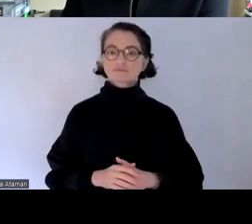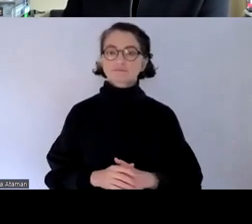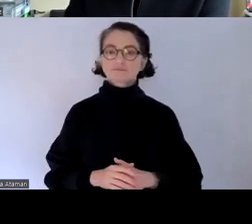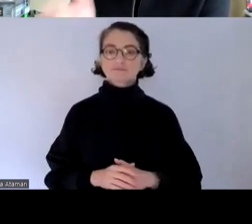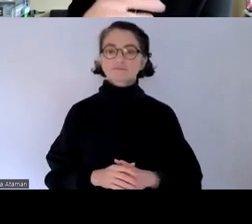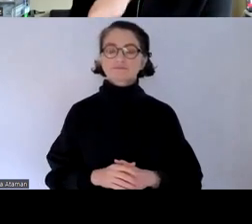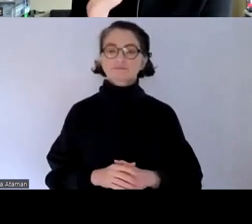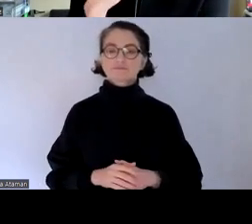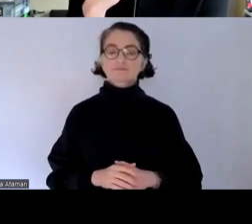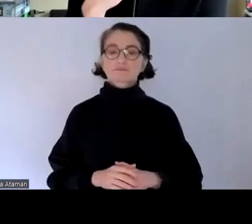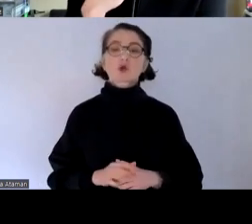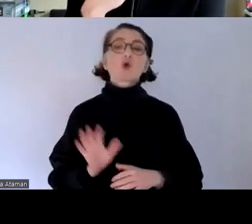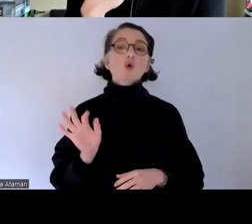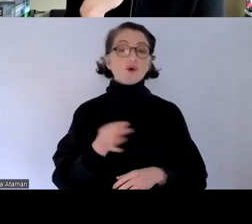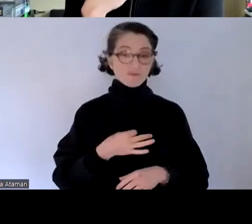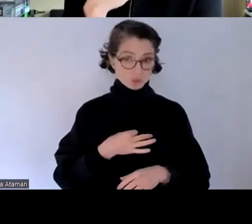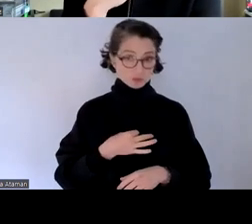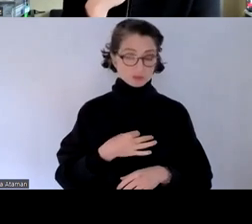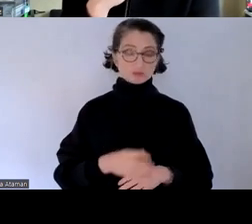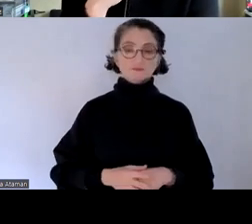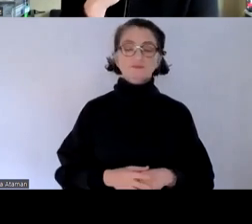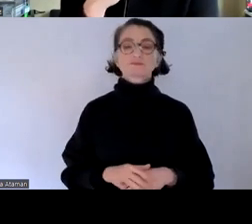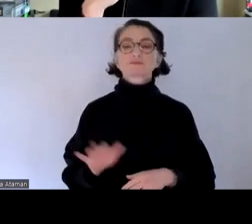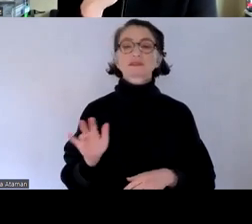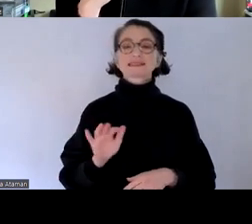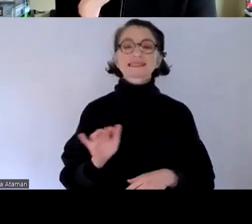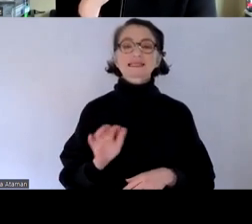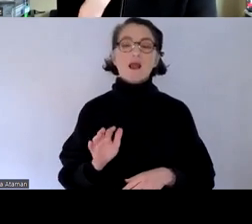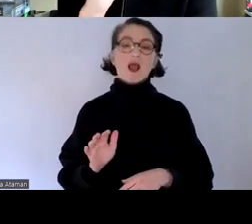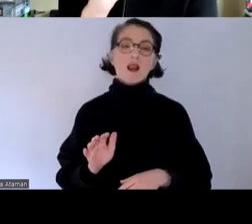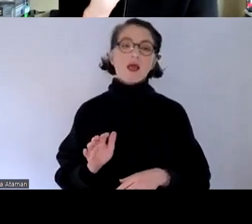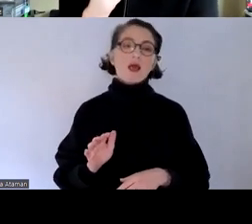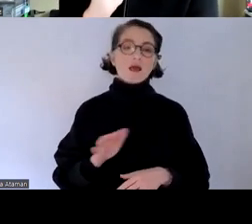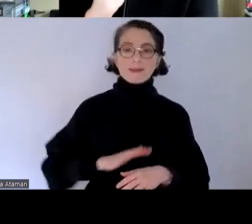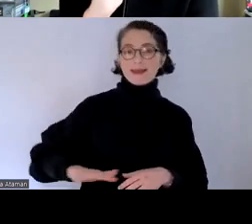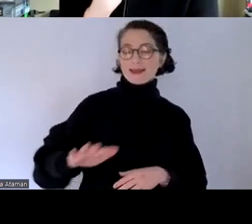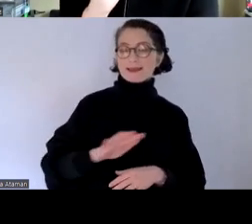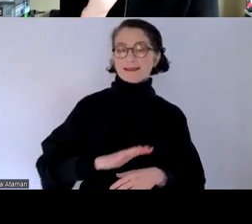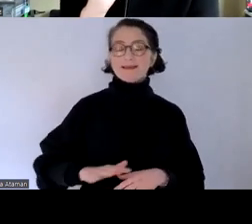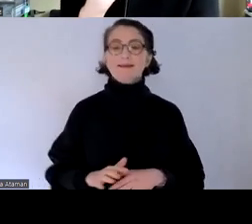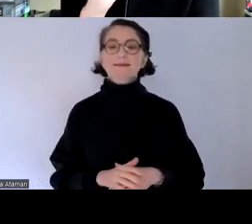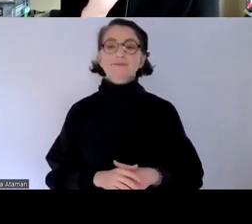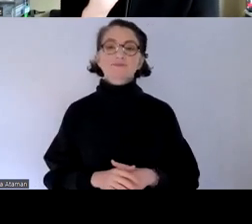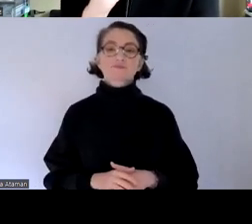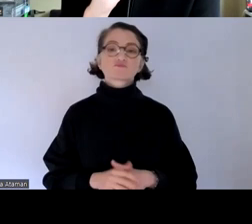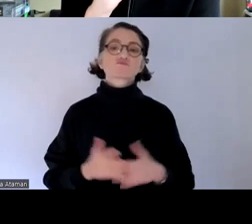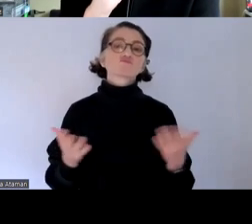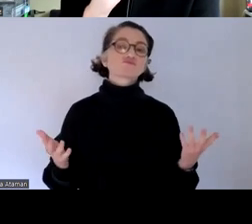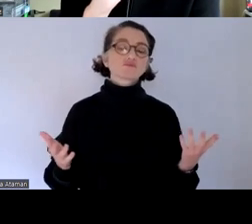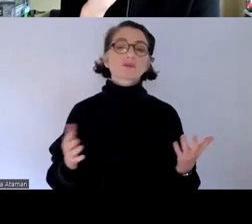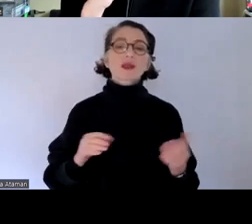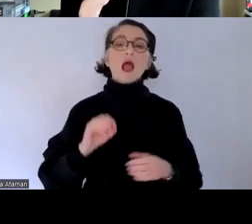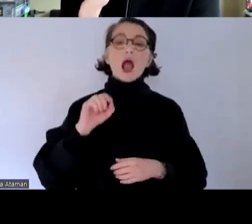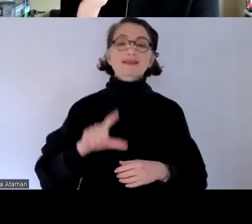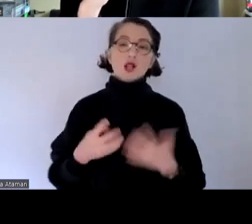für uns also jetzt hier im bereich der digitalen barrierefreiheit der artikel